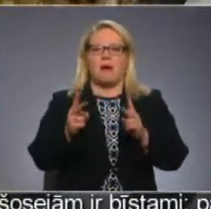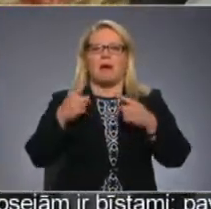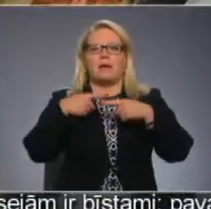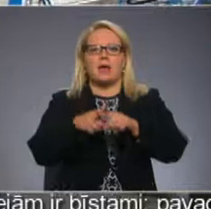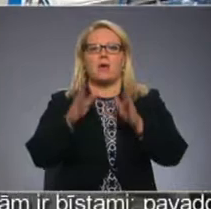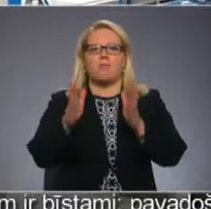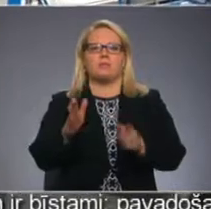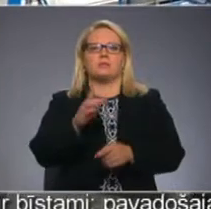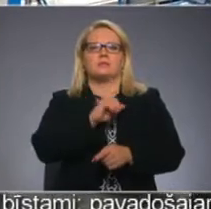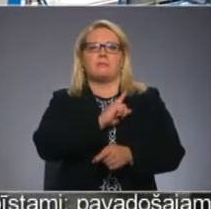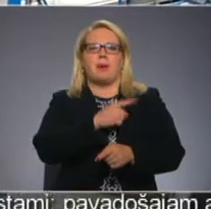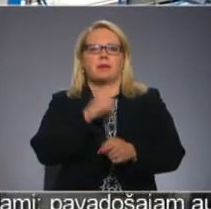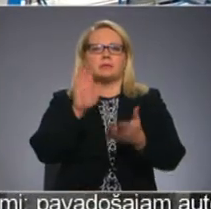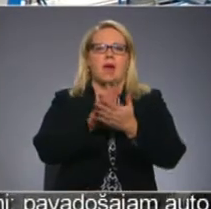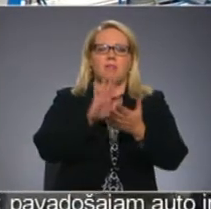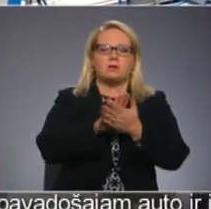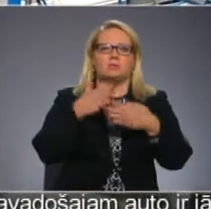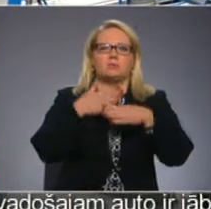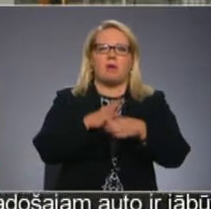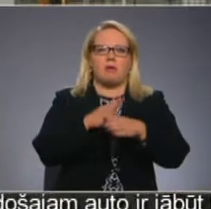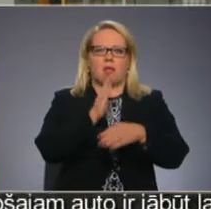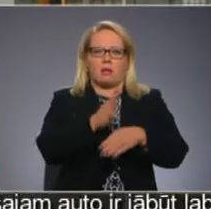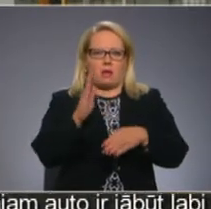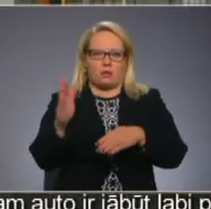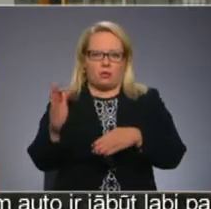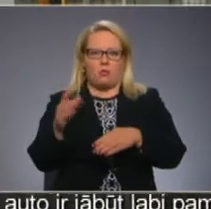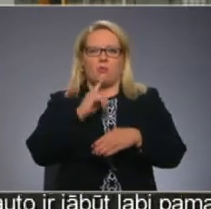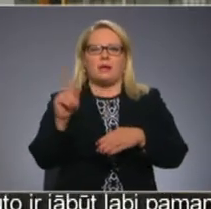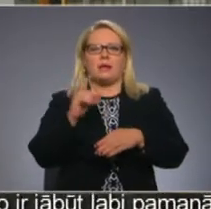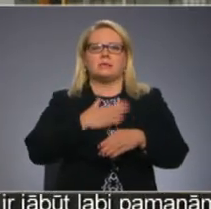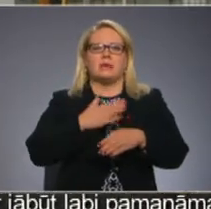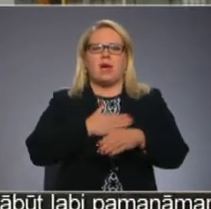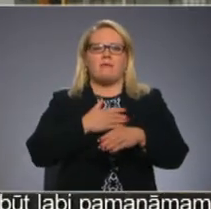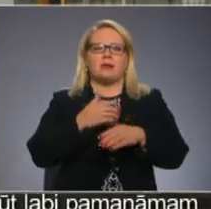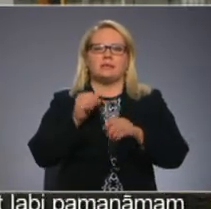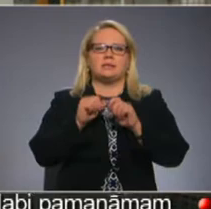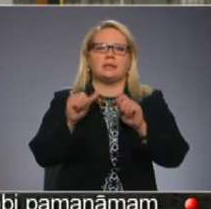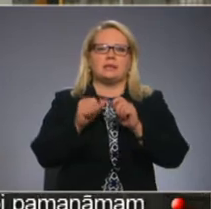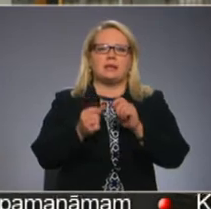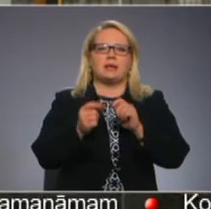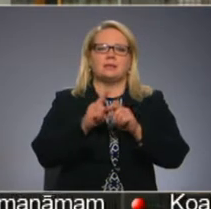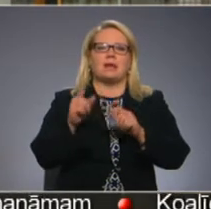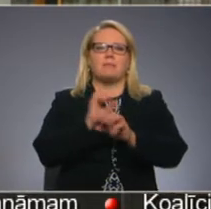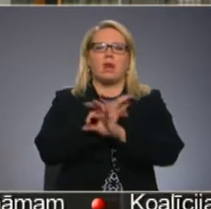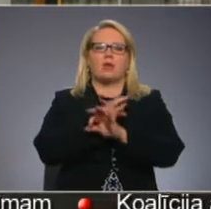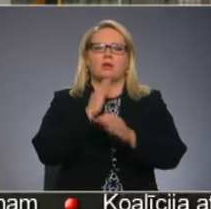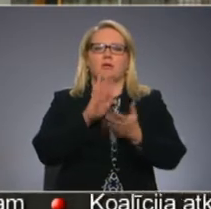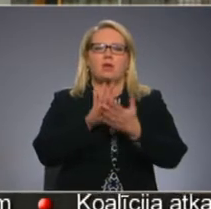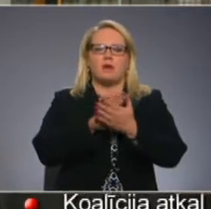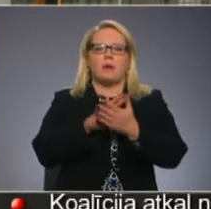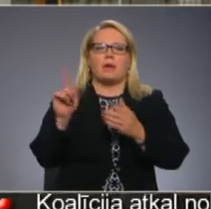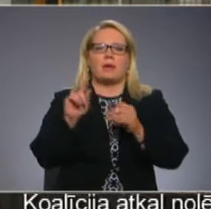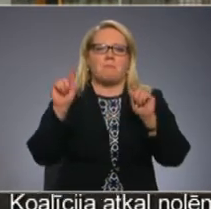būs spējīgs atpazīt un atdalīt katrs astaudai? Ir savas nianses ar to, ka bioloģiski atkritumi ir fiziski